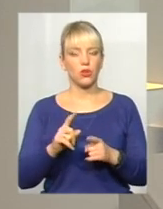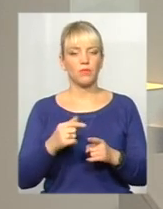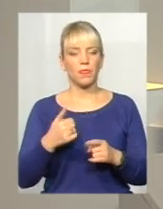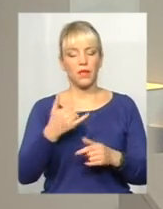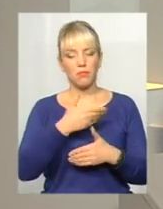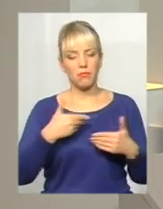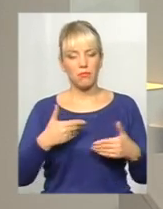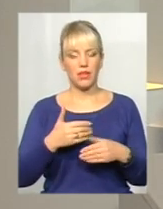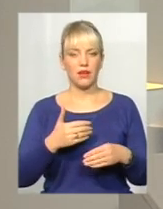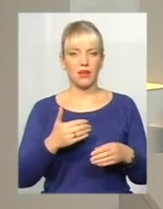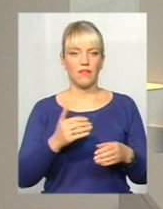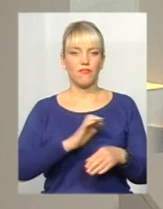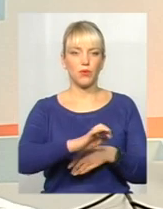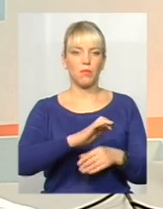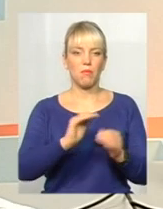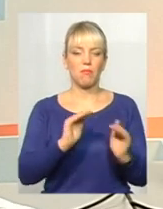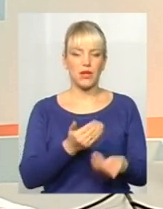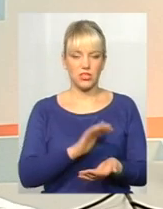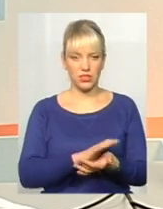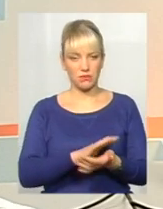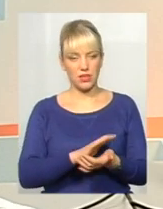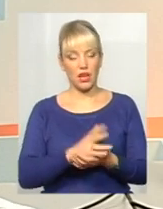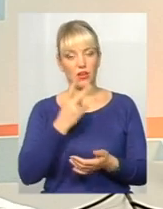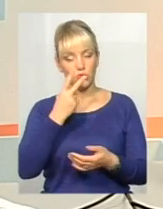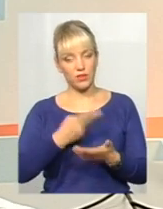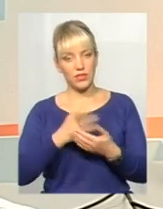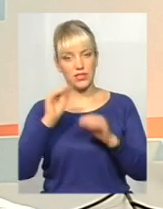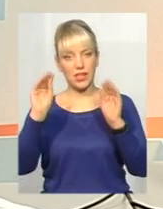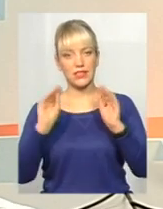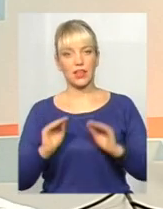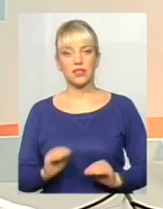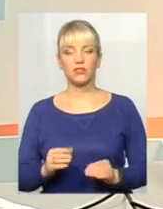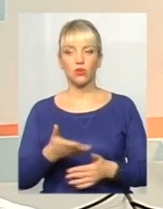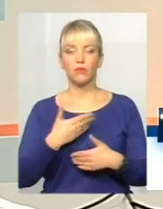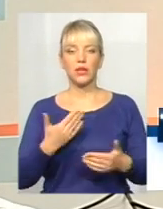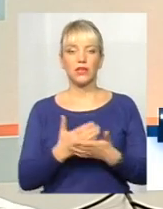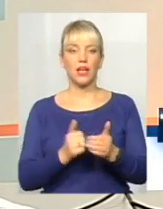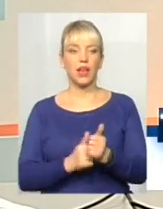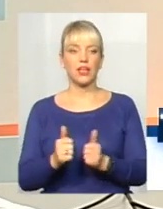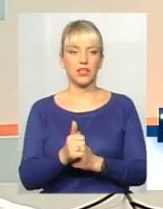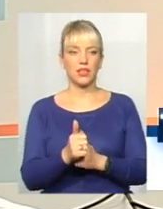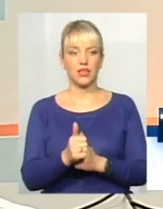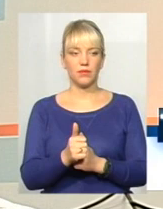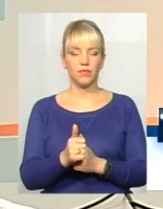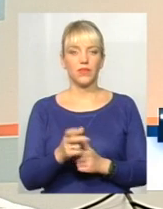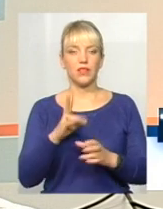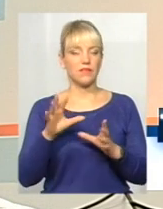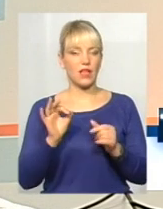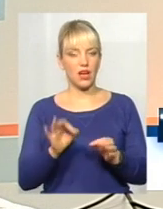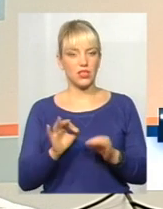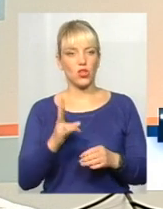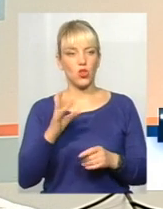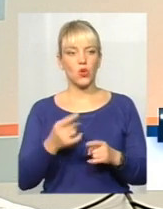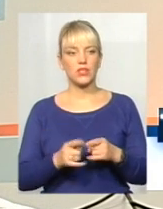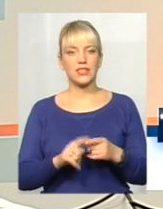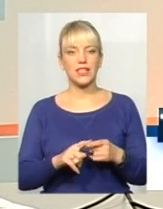тобто ми виробляємо менше сміття. І нібито, якщо брати статистику, то ми там лідери і фаворити, і все гаразд. Але це